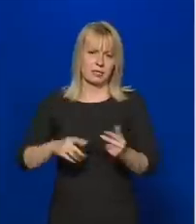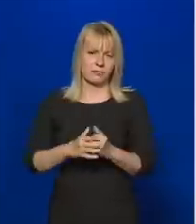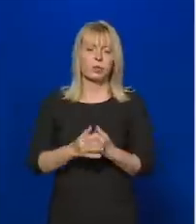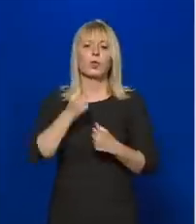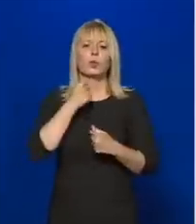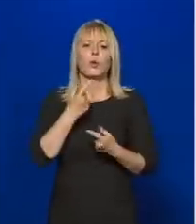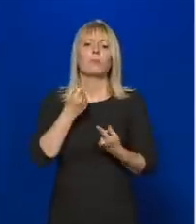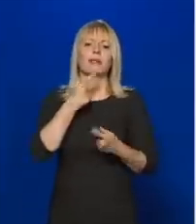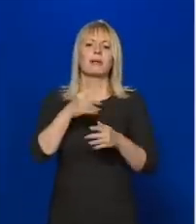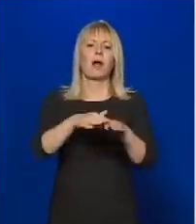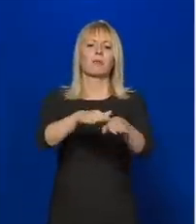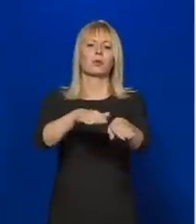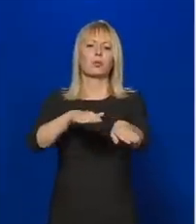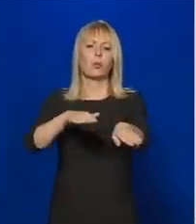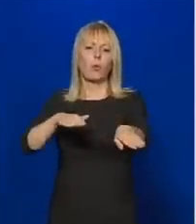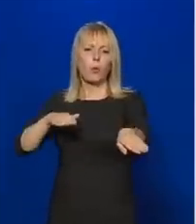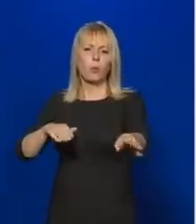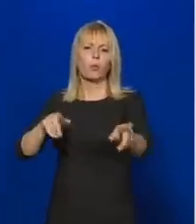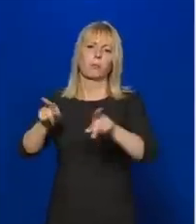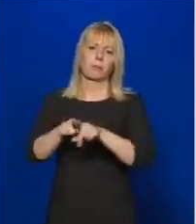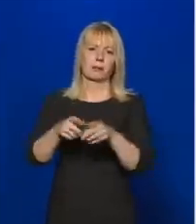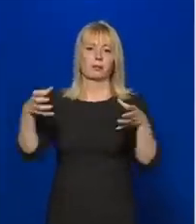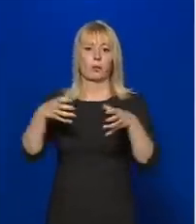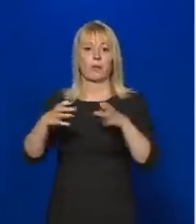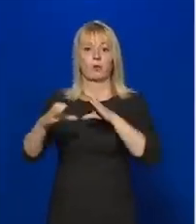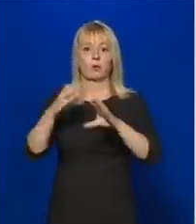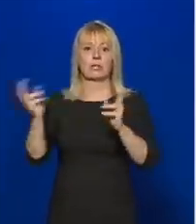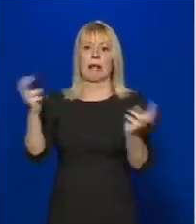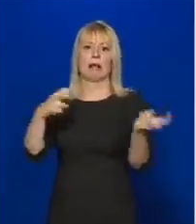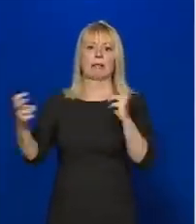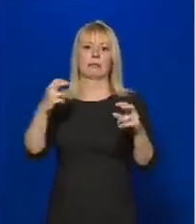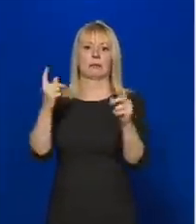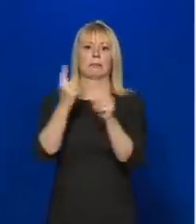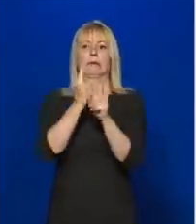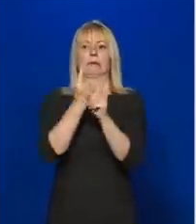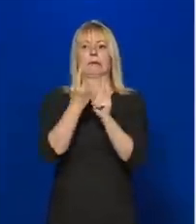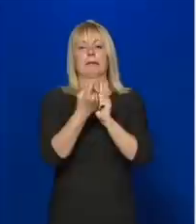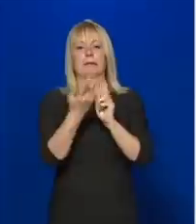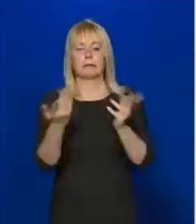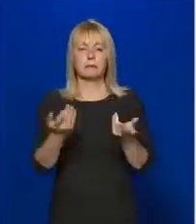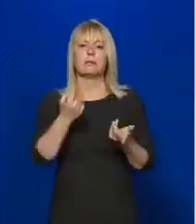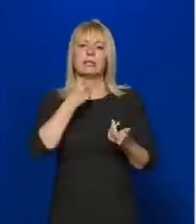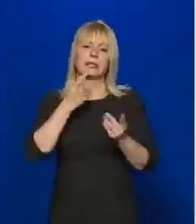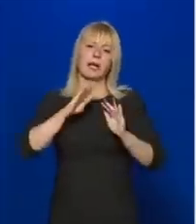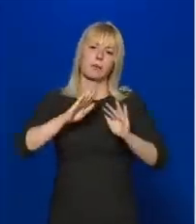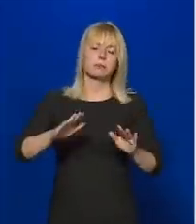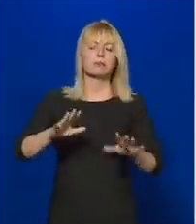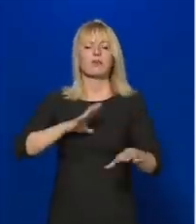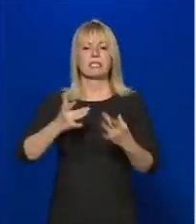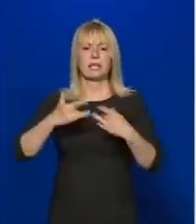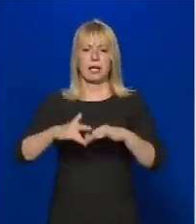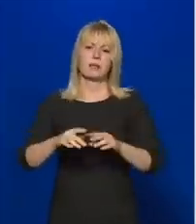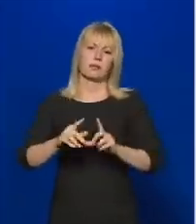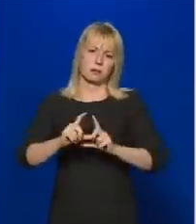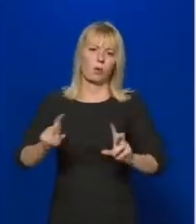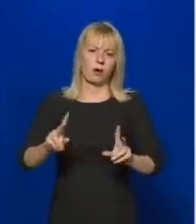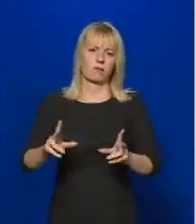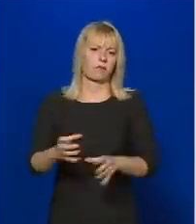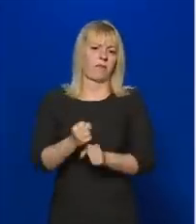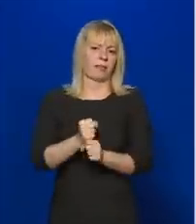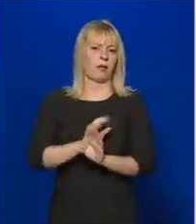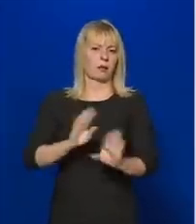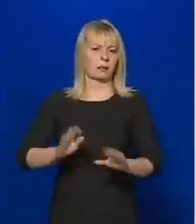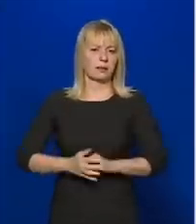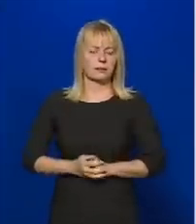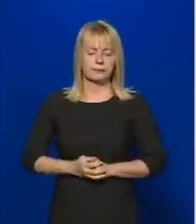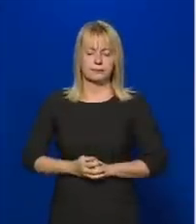a tömegközlekedésben vannak tömegek. Tehát szerintem a veszélyhelyzet végéig indokolt ezt az intézkedésben tartani. Magyar